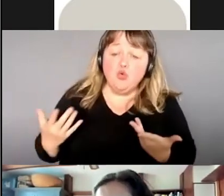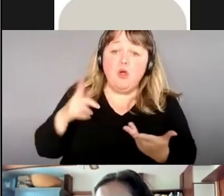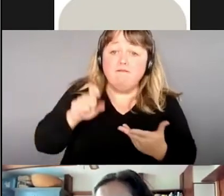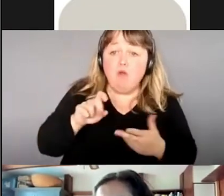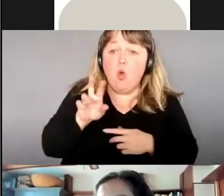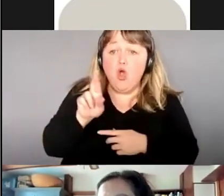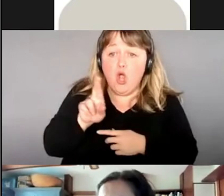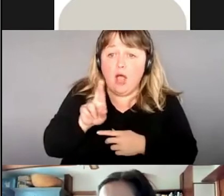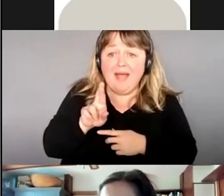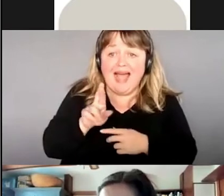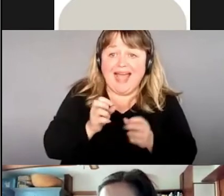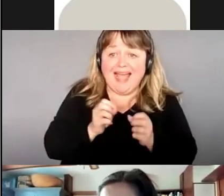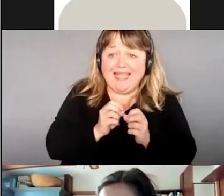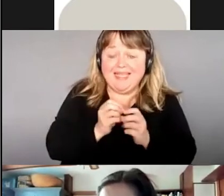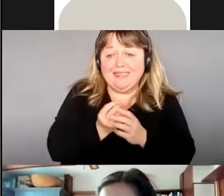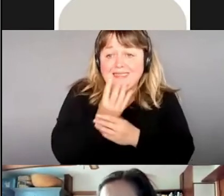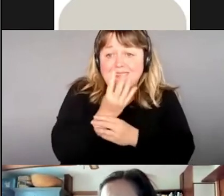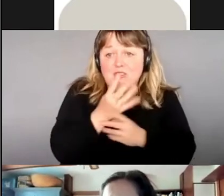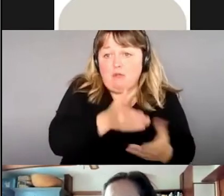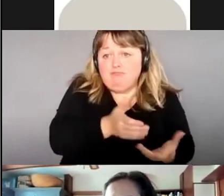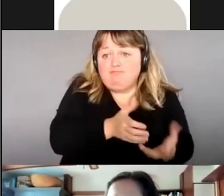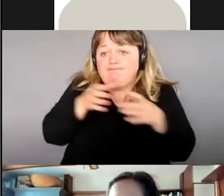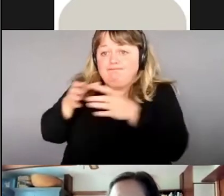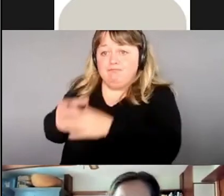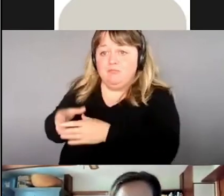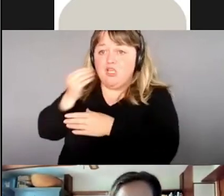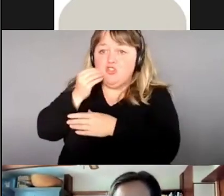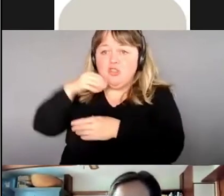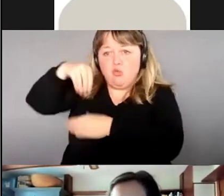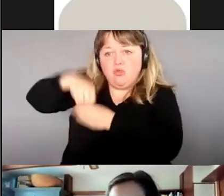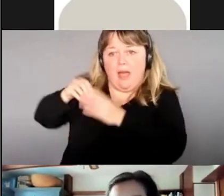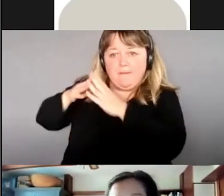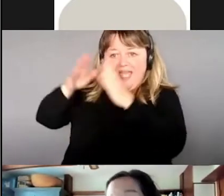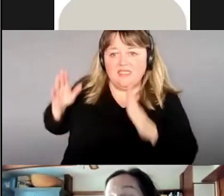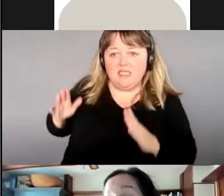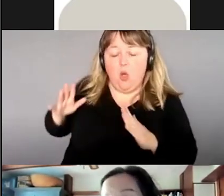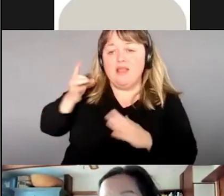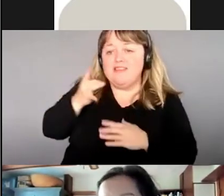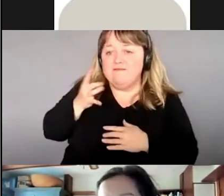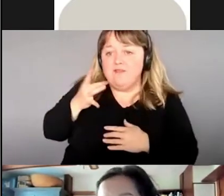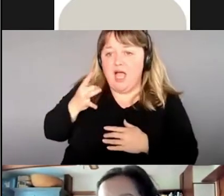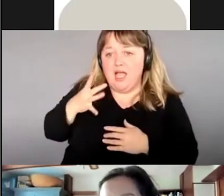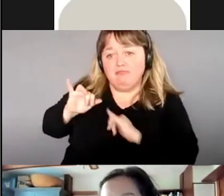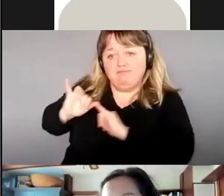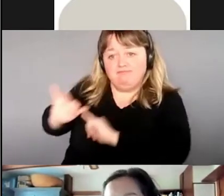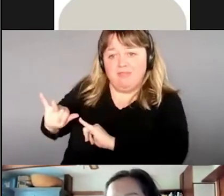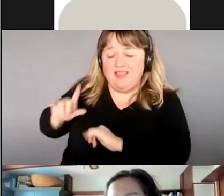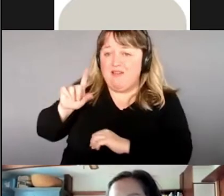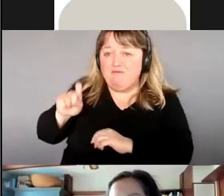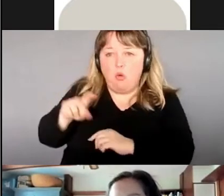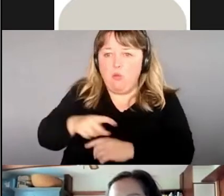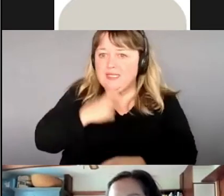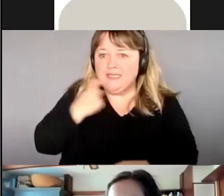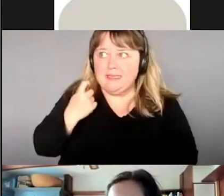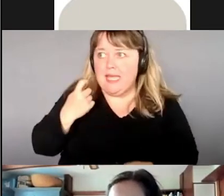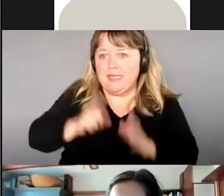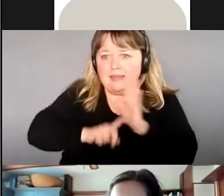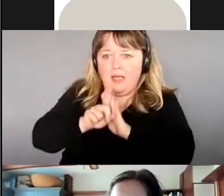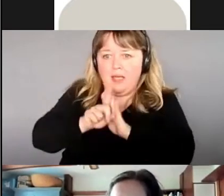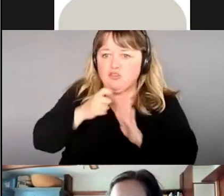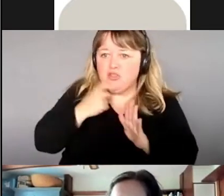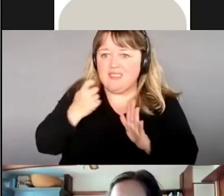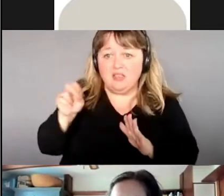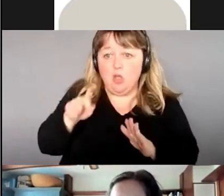de la maison. Il ne pas que ça soit trop sec. faut, comme moi, que les seules fois où j'ai réussi à garder mon romarin, c'est en l